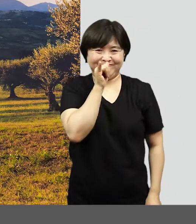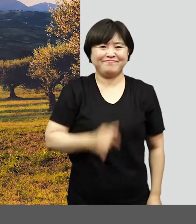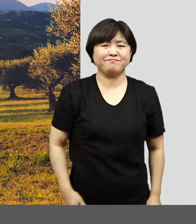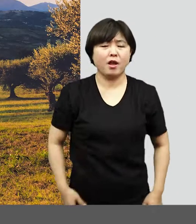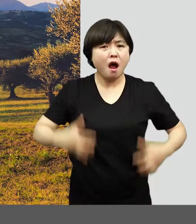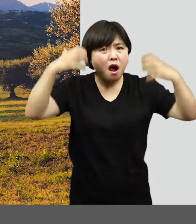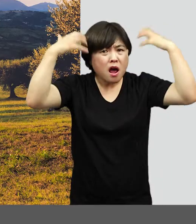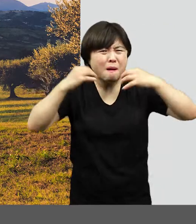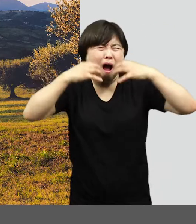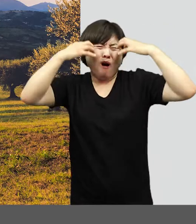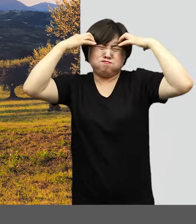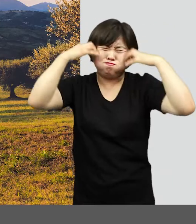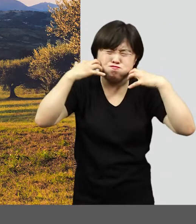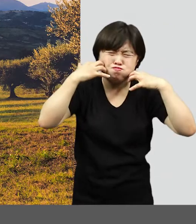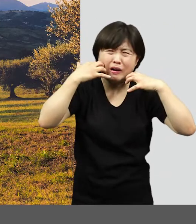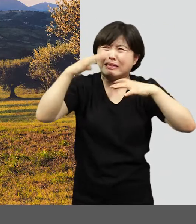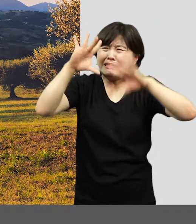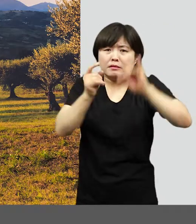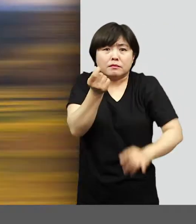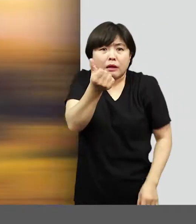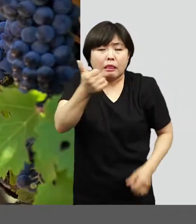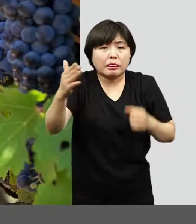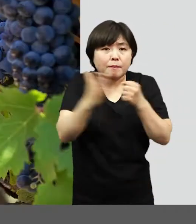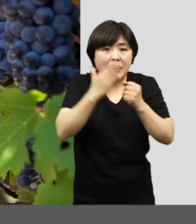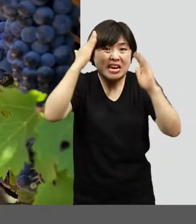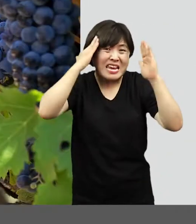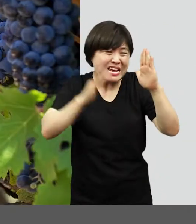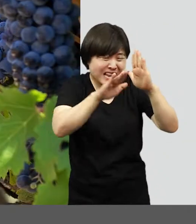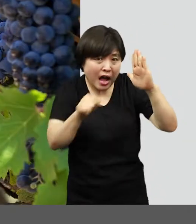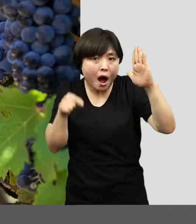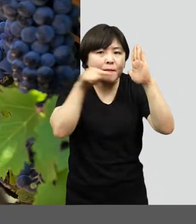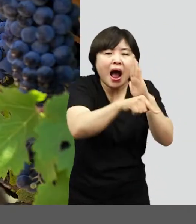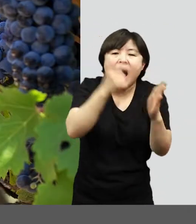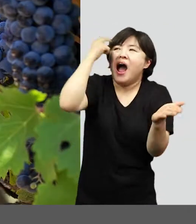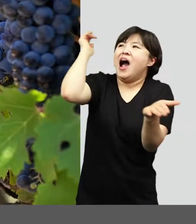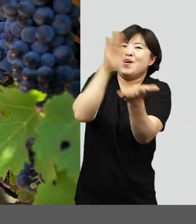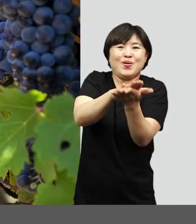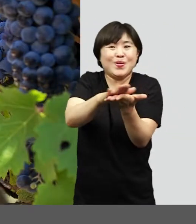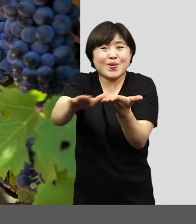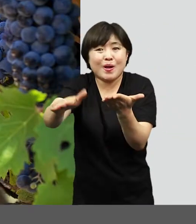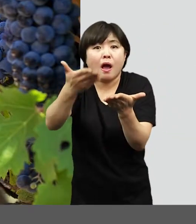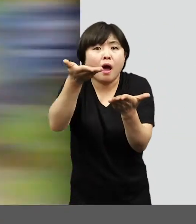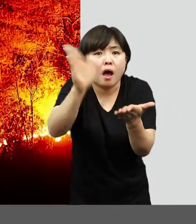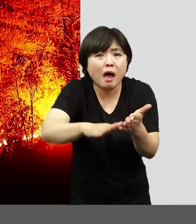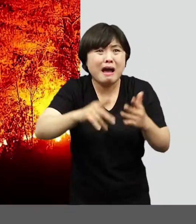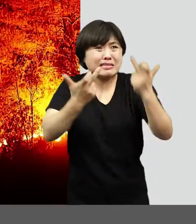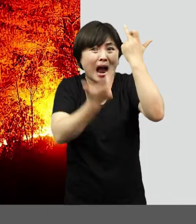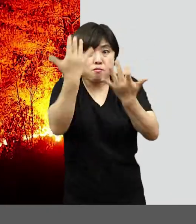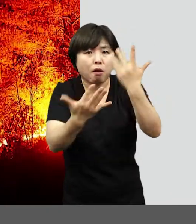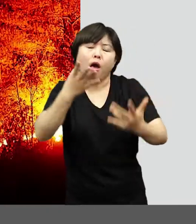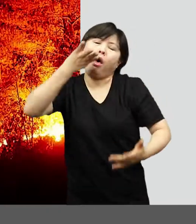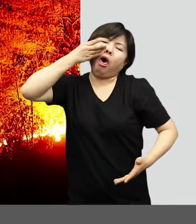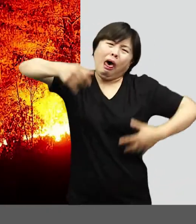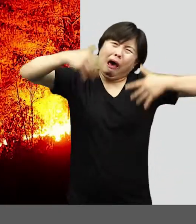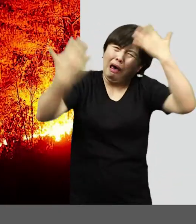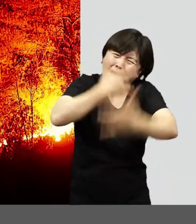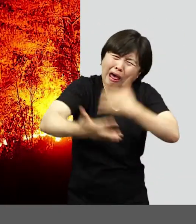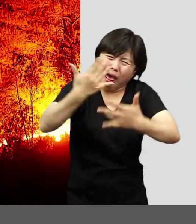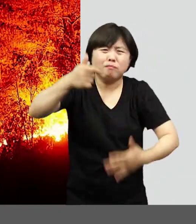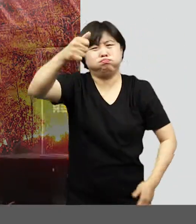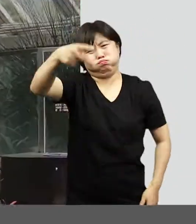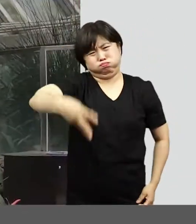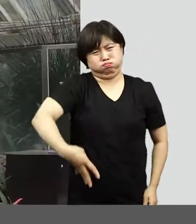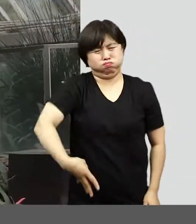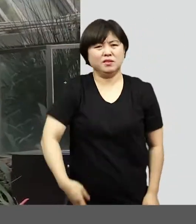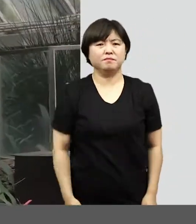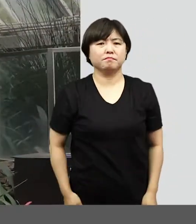여름이 덥기도 하지만 습도가 낮기 때문에 그늘에만 가면 시원함을 느낄 수 있는 반면 산불도 많이 발생합니다.